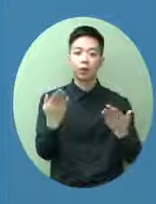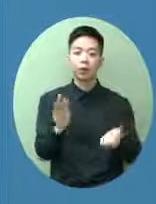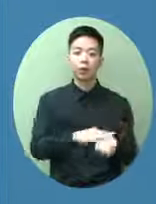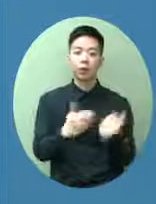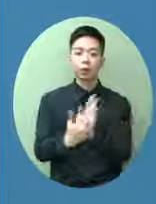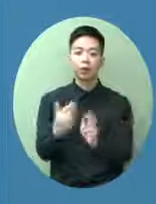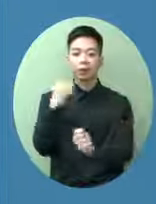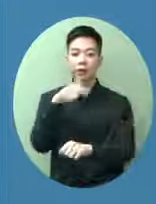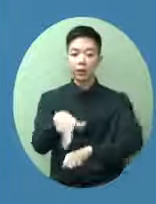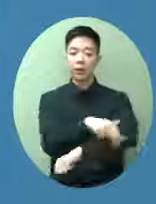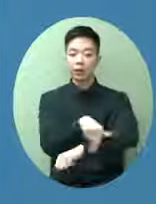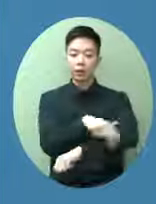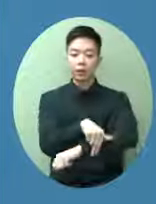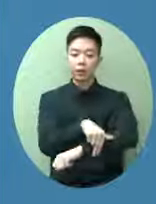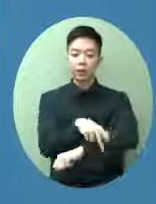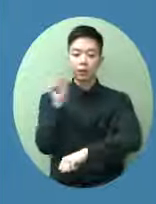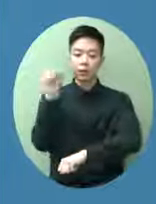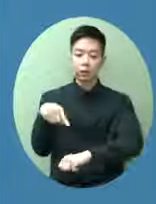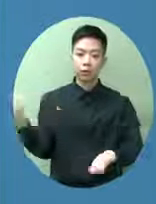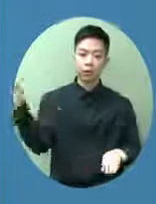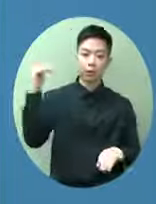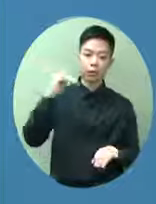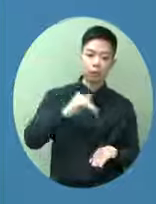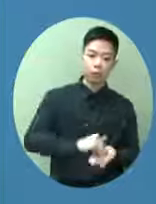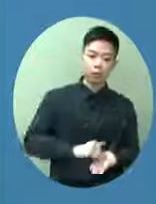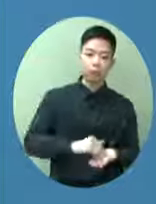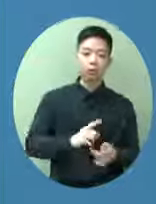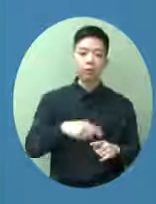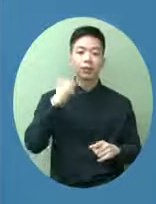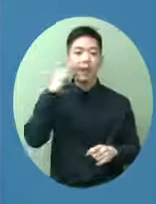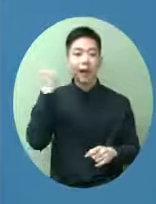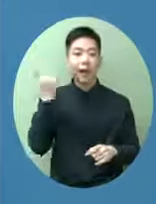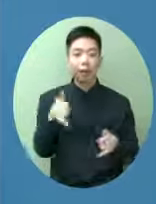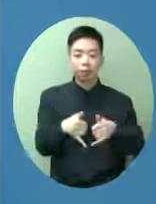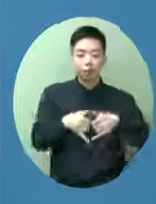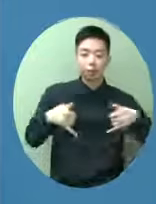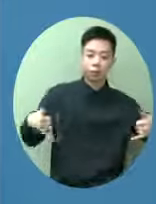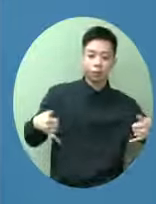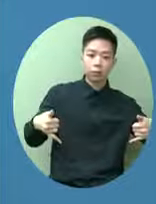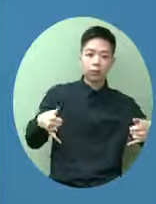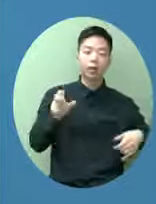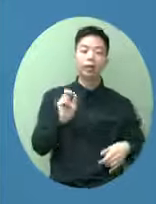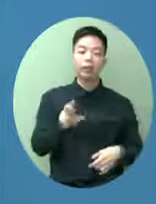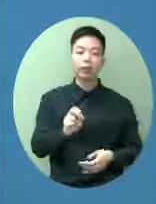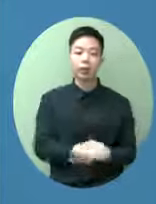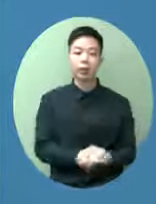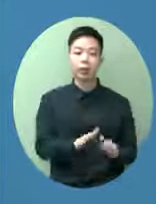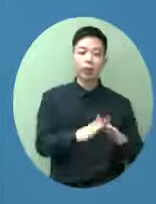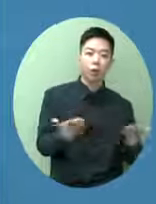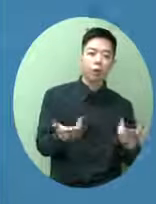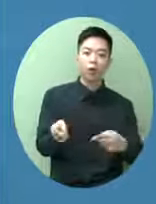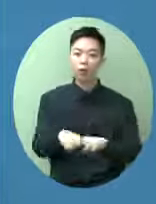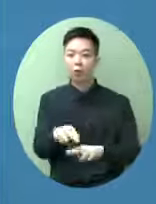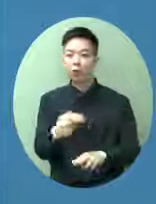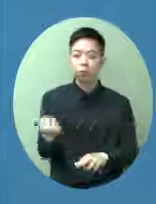向希望持續保持社交配例的狀況不要時開時山時